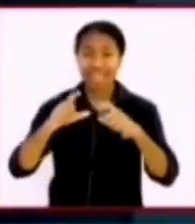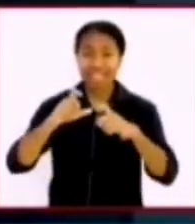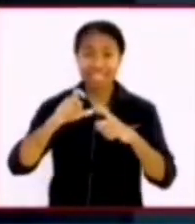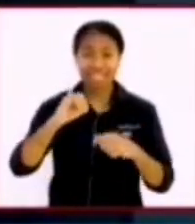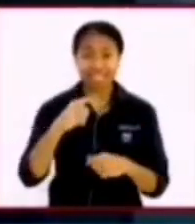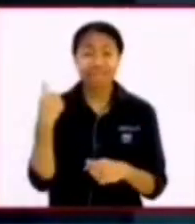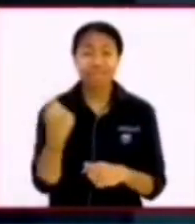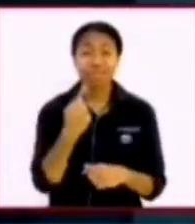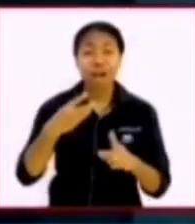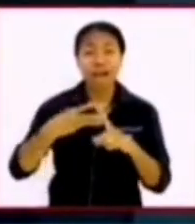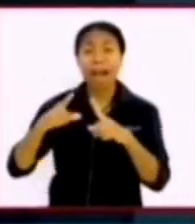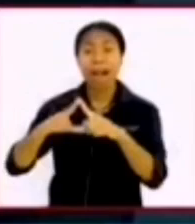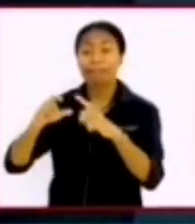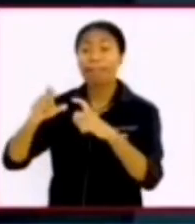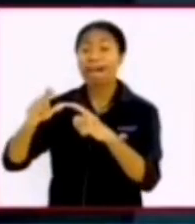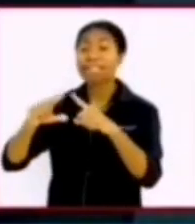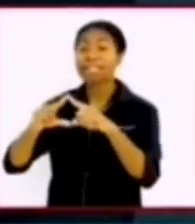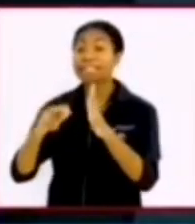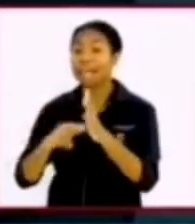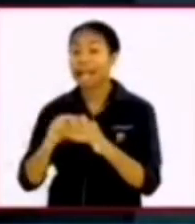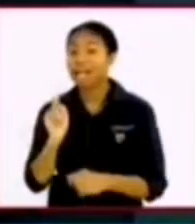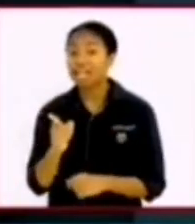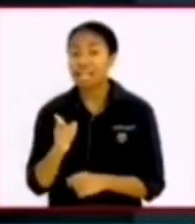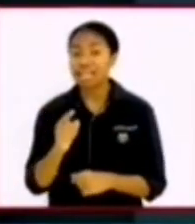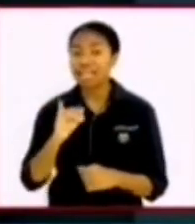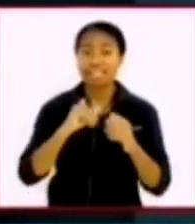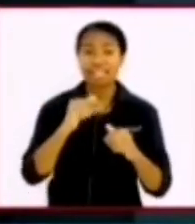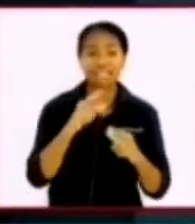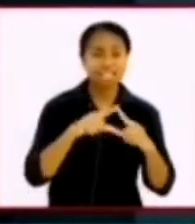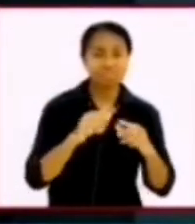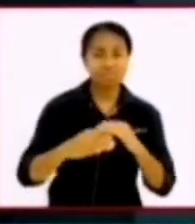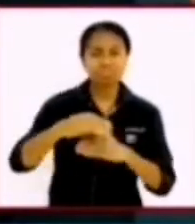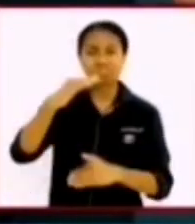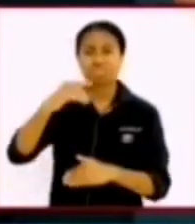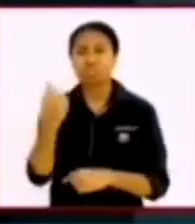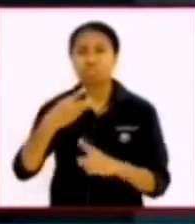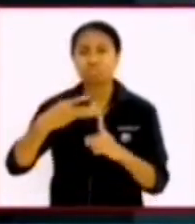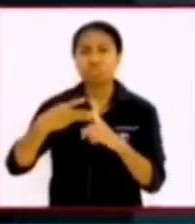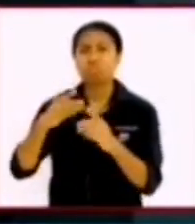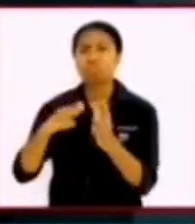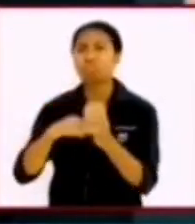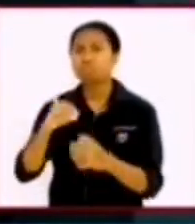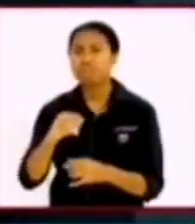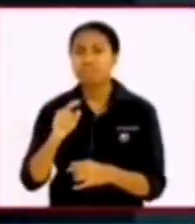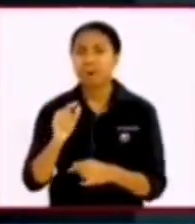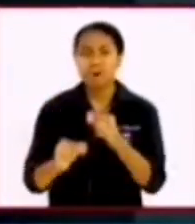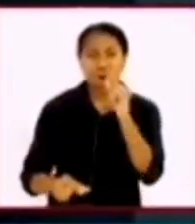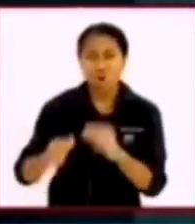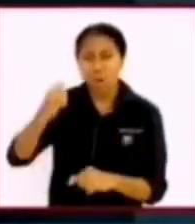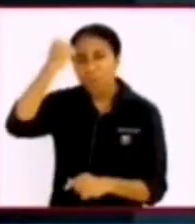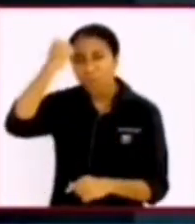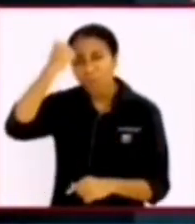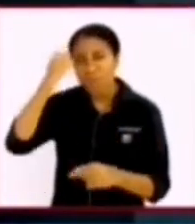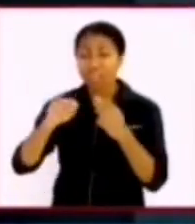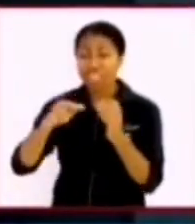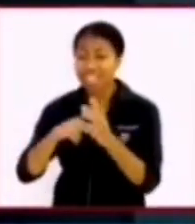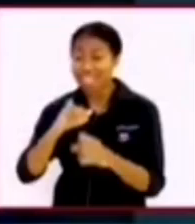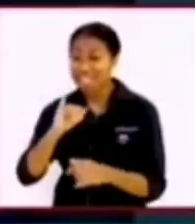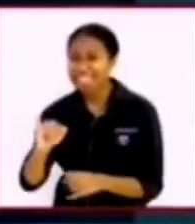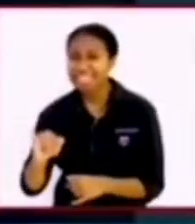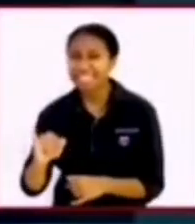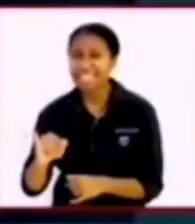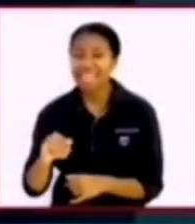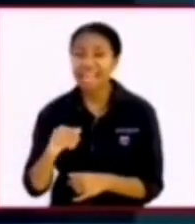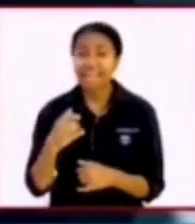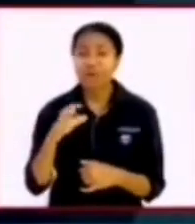ujung bumi dan Injil mencapai ujung-ujung bumi dari orang-orang bodoh orang-orang hina orang-orang yang dianggap jijik orang-orang yang